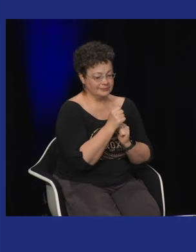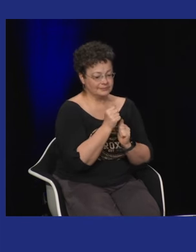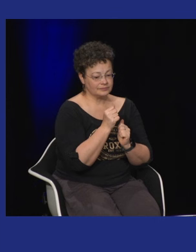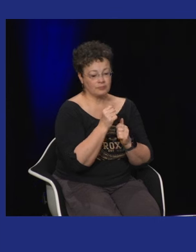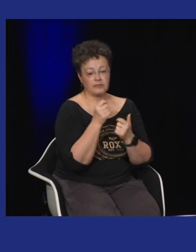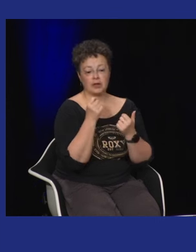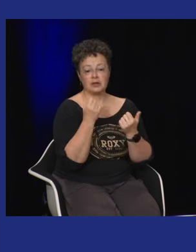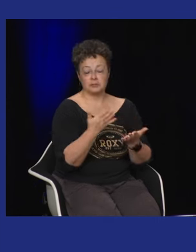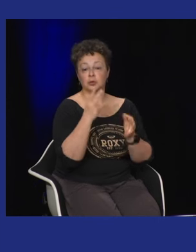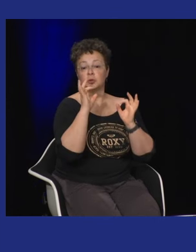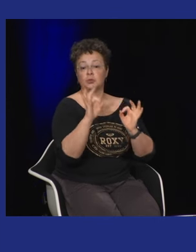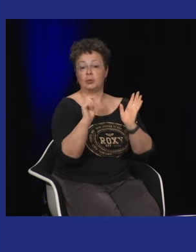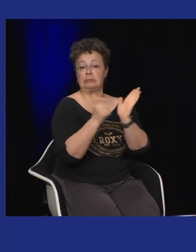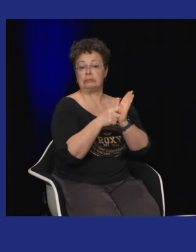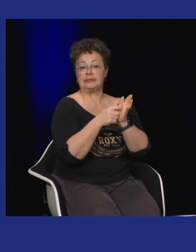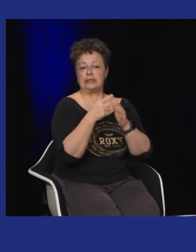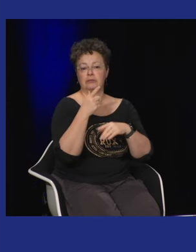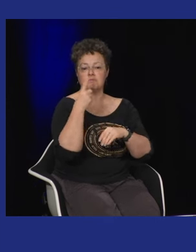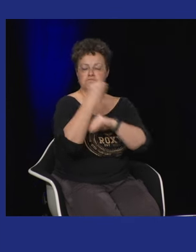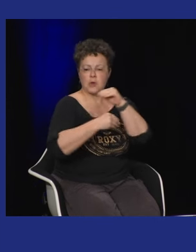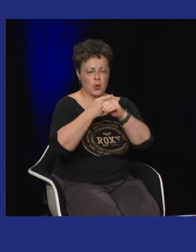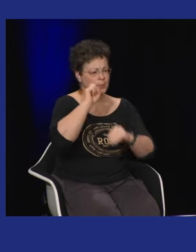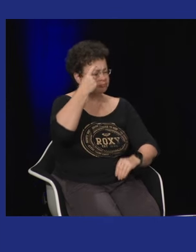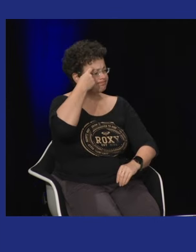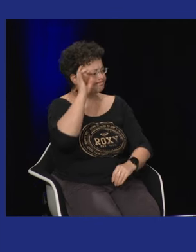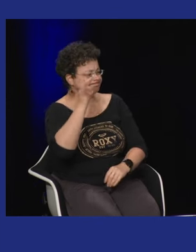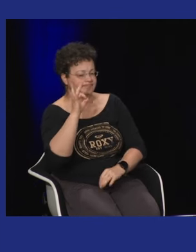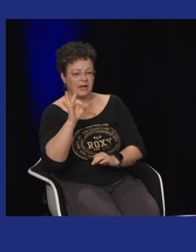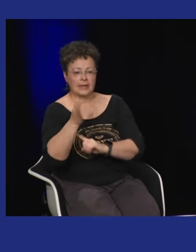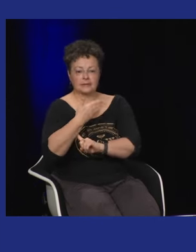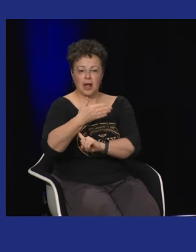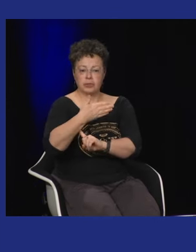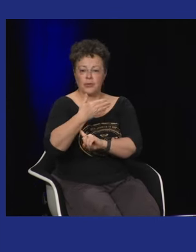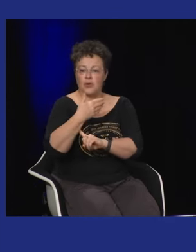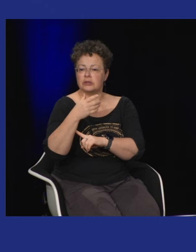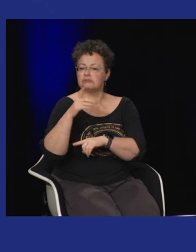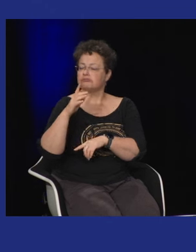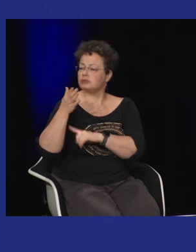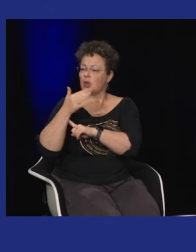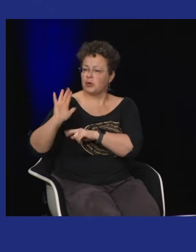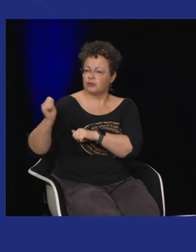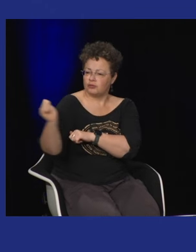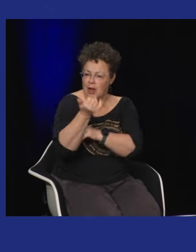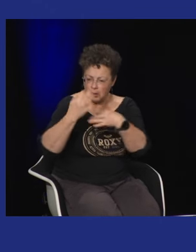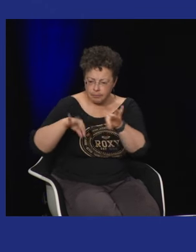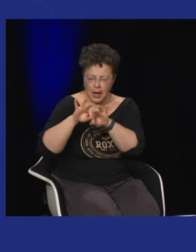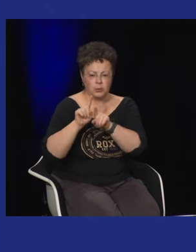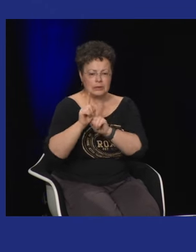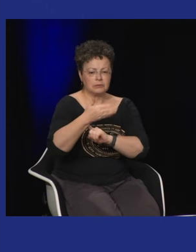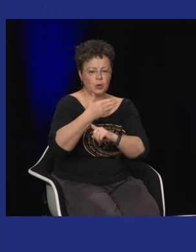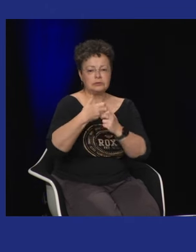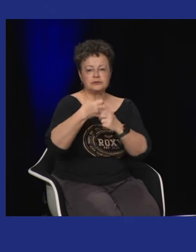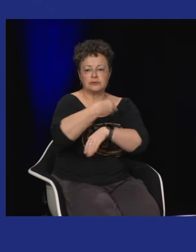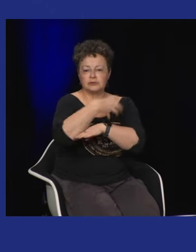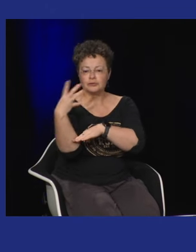voilà donc peut-être diapo suivant oui alors à cette époque c'est vrai qu'on se posait la question d'un drapeau sourd